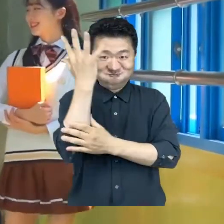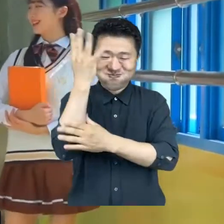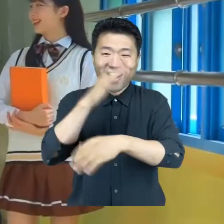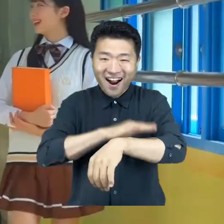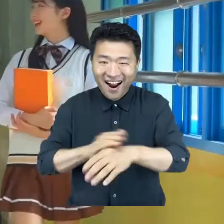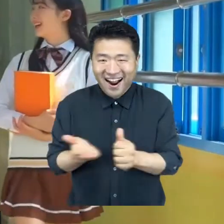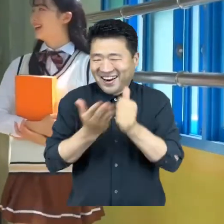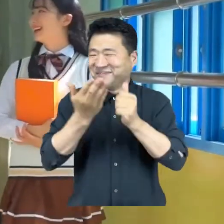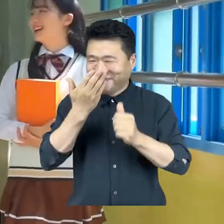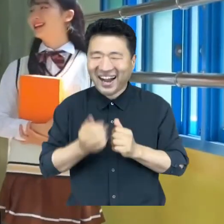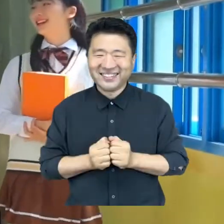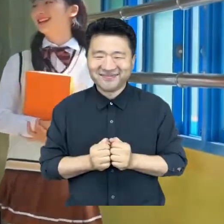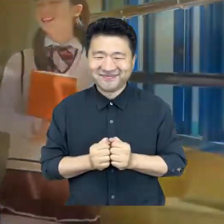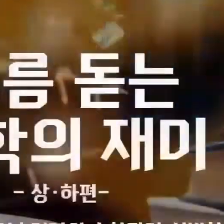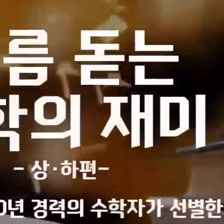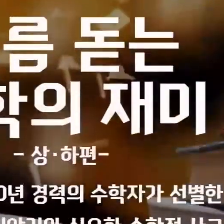무럭무럭 키워낼 수 있을 것이다.